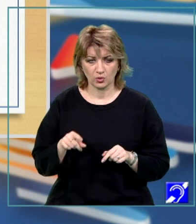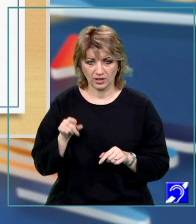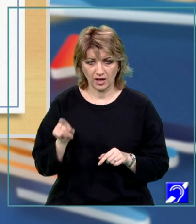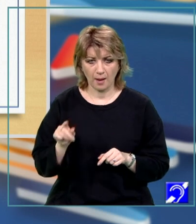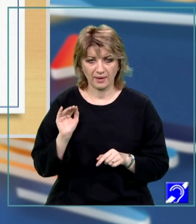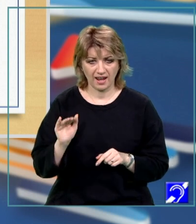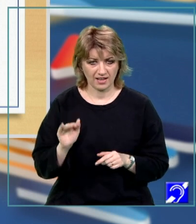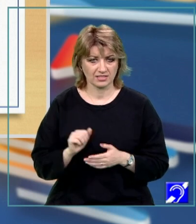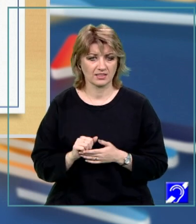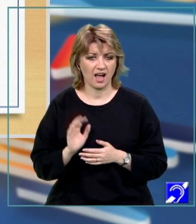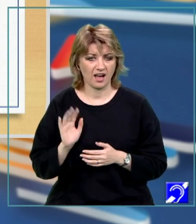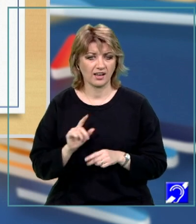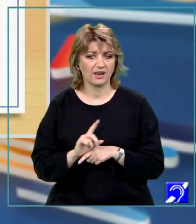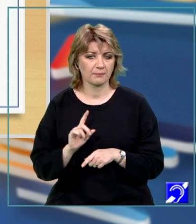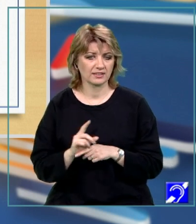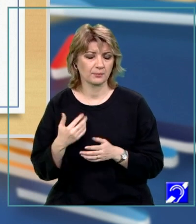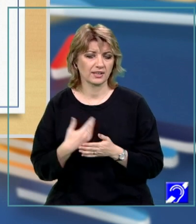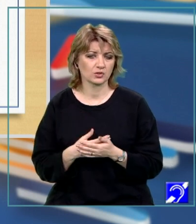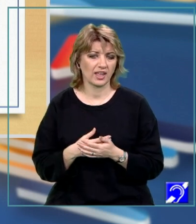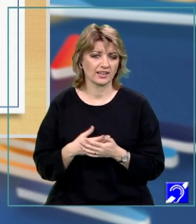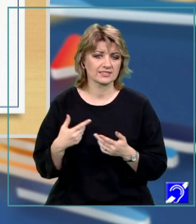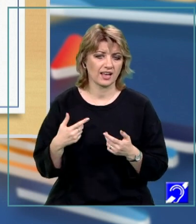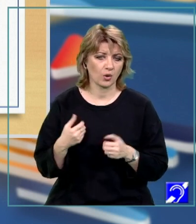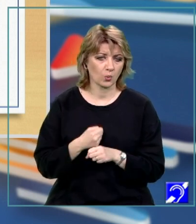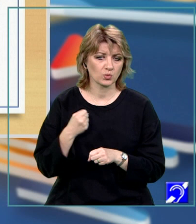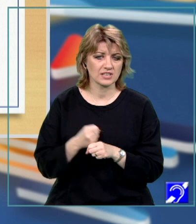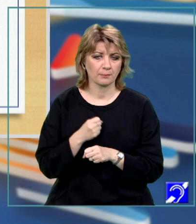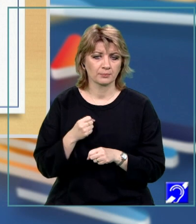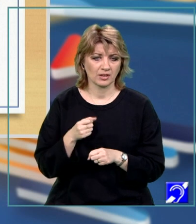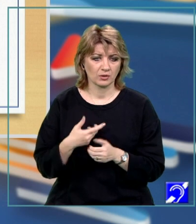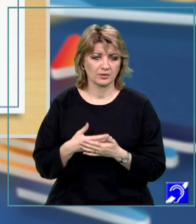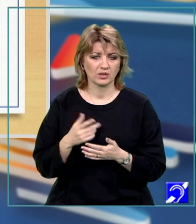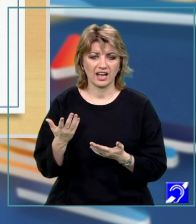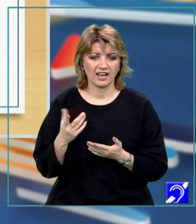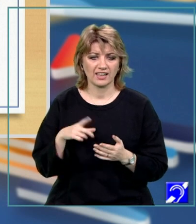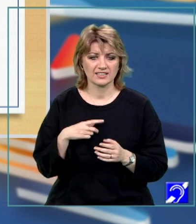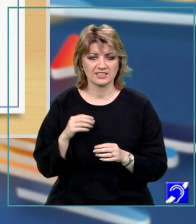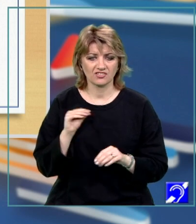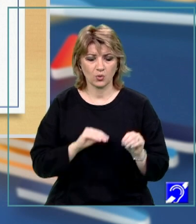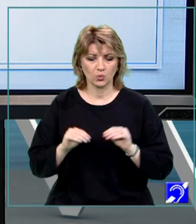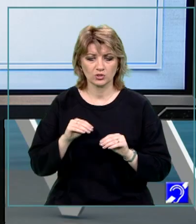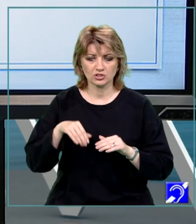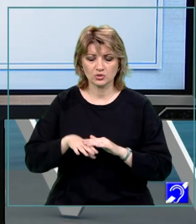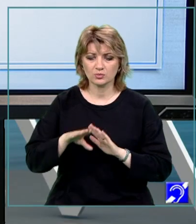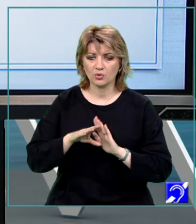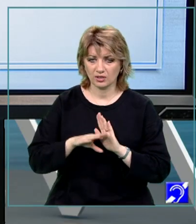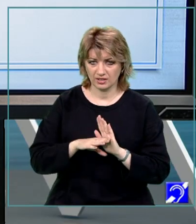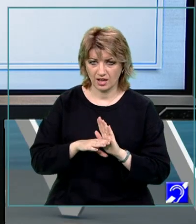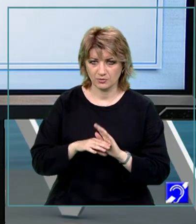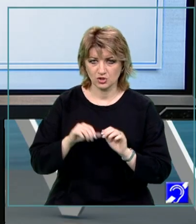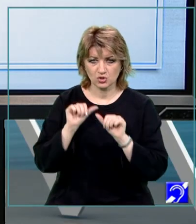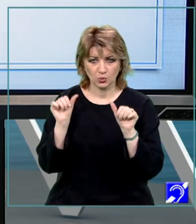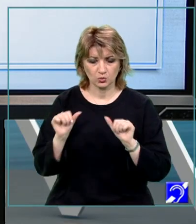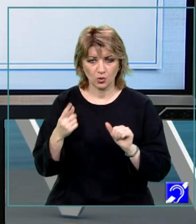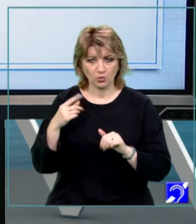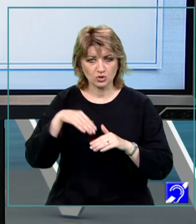Modulul apelant conține elementele pentru execuția prelucrărilor pentru care este conceput subprogramul respectiv. Structura unui